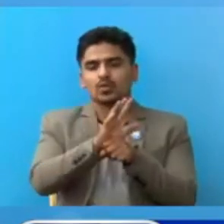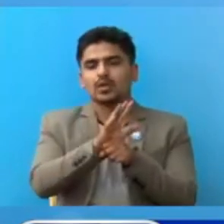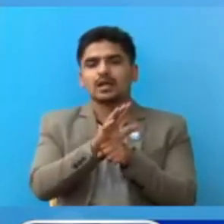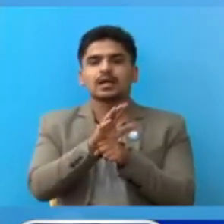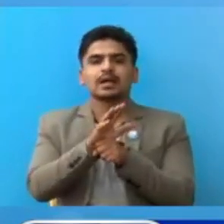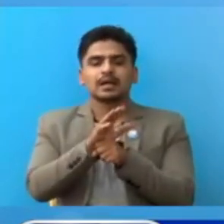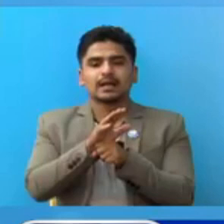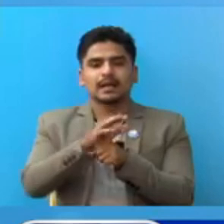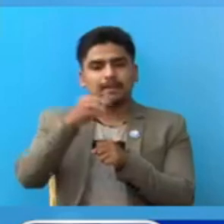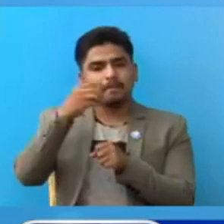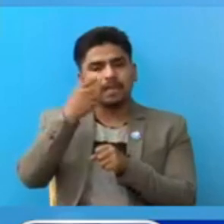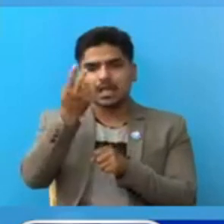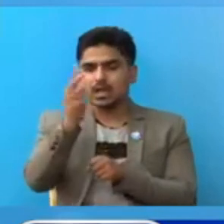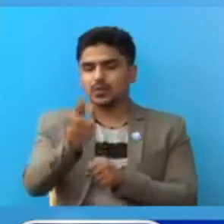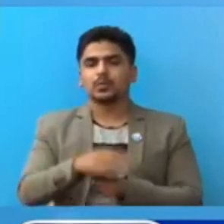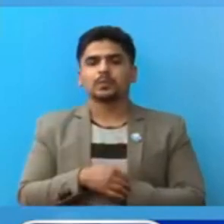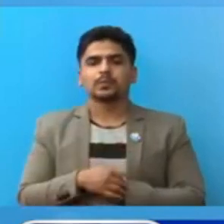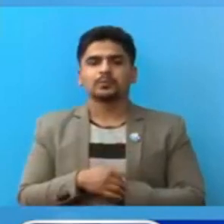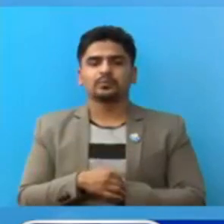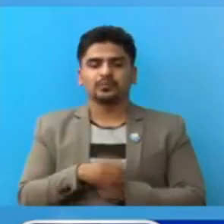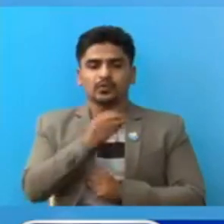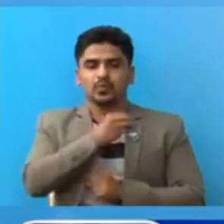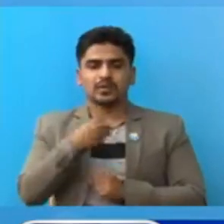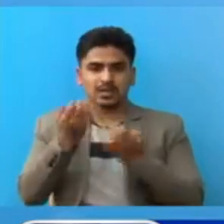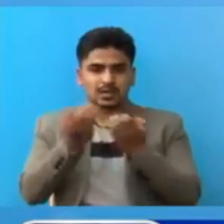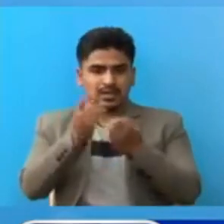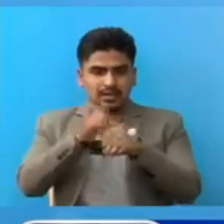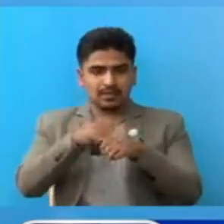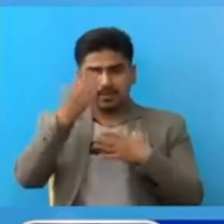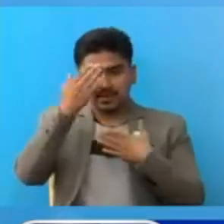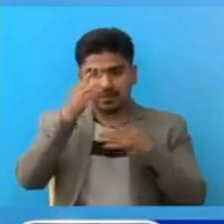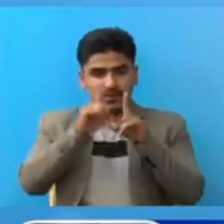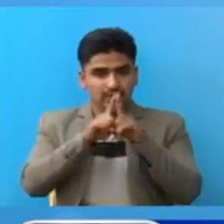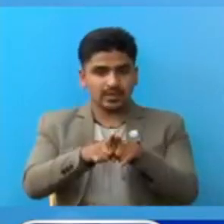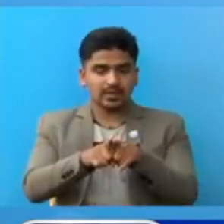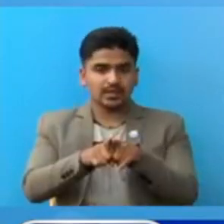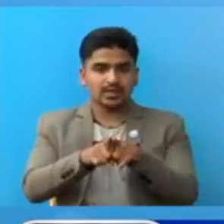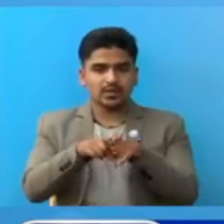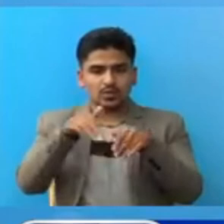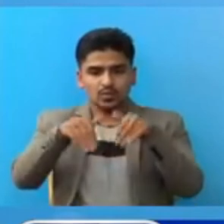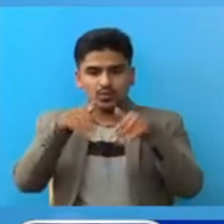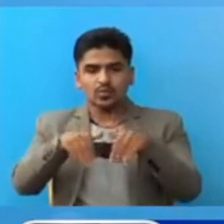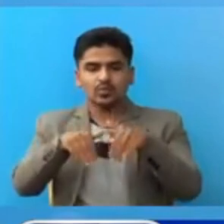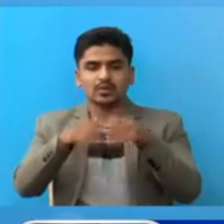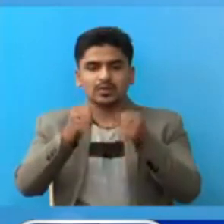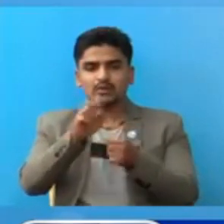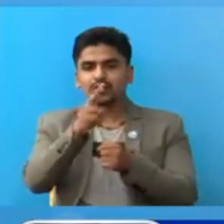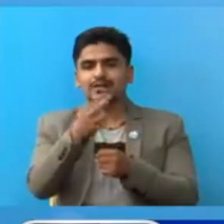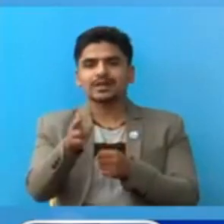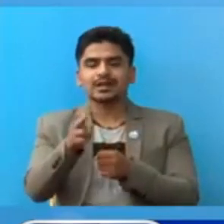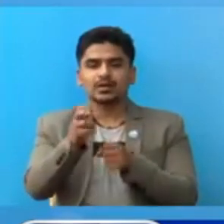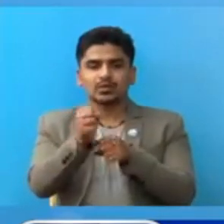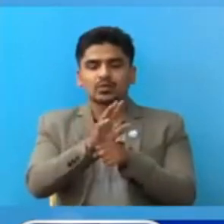संक्रमन पुष्टिव आए को थियो उपचार का क्रम मा बिरामी संगई कूरुवा रहे का दुई जना को